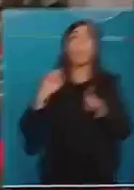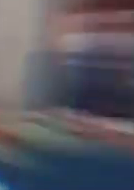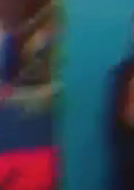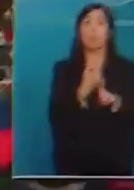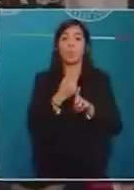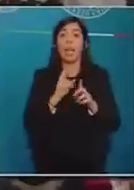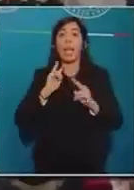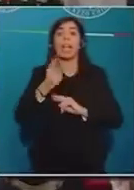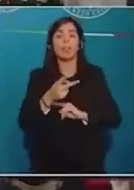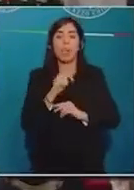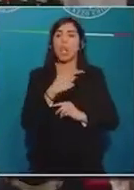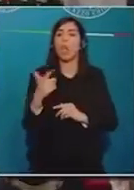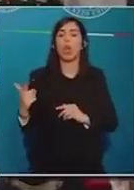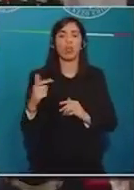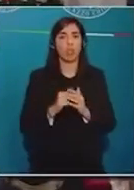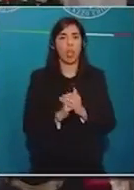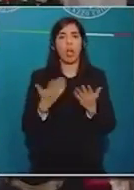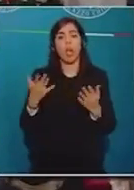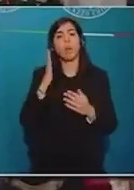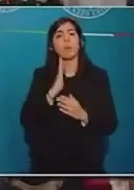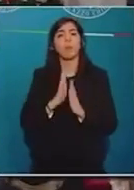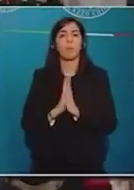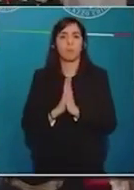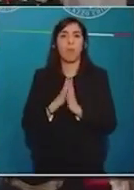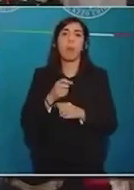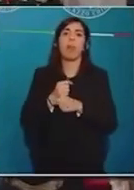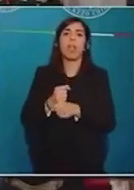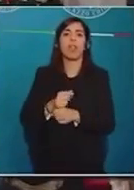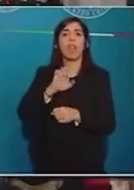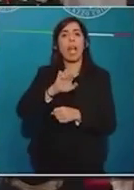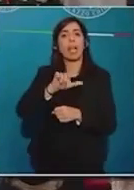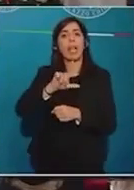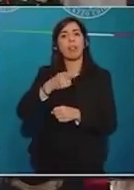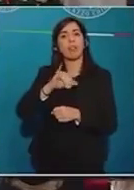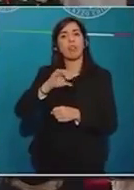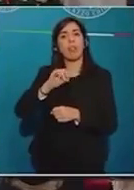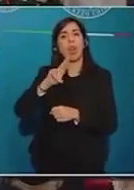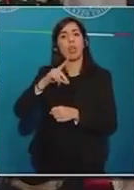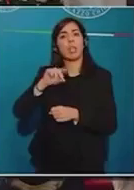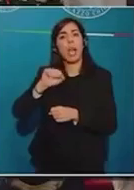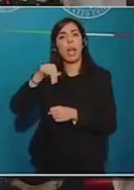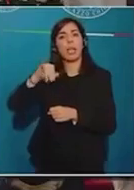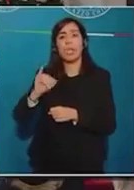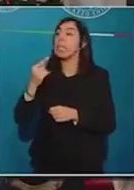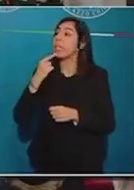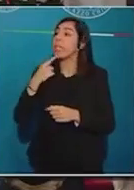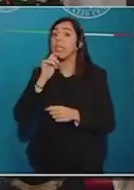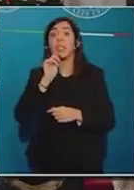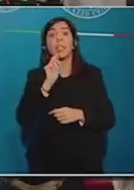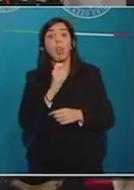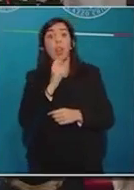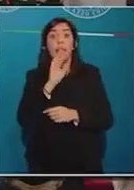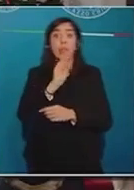repliche... Anzi, prego la portavoce Elide Giordani di fare in modo che chi fa la domanda, dopo aver fatto la domanda,